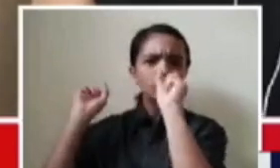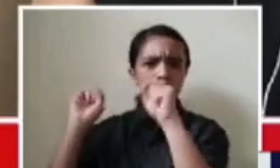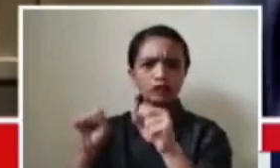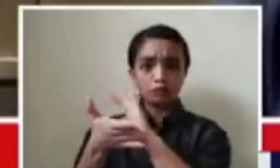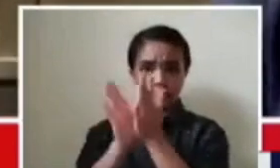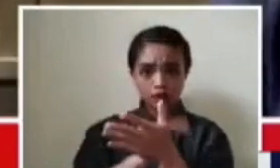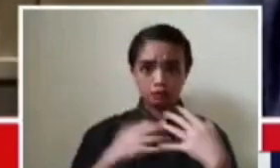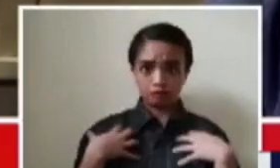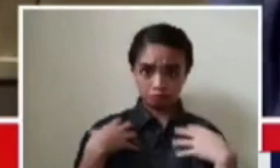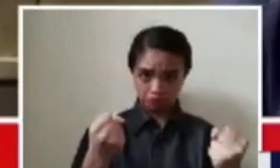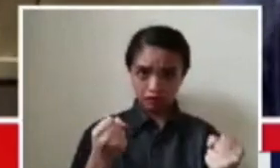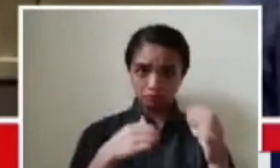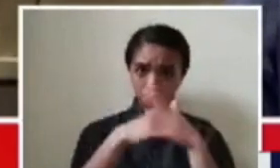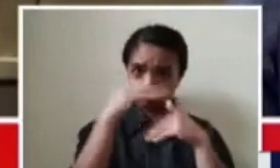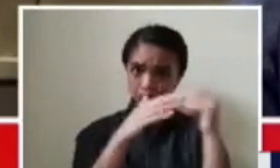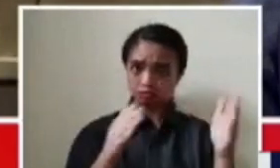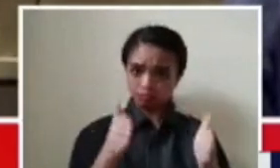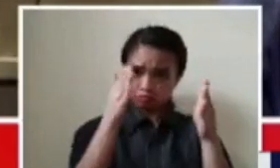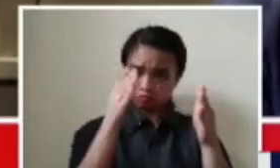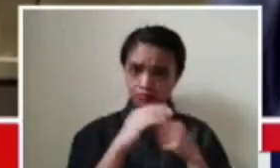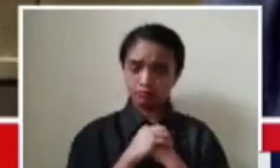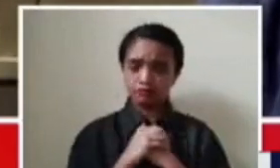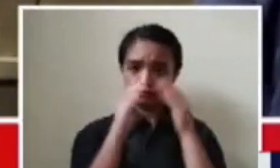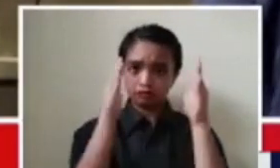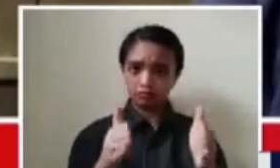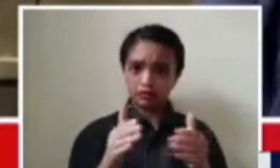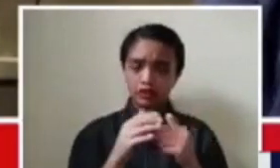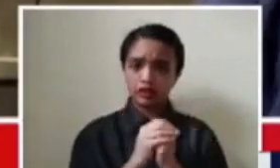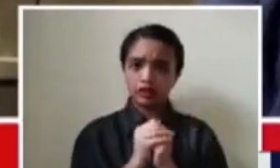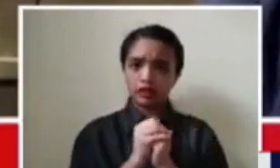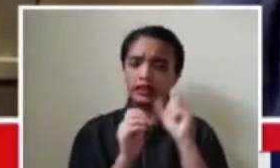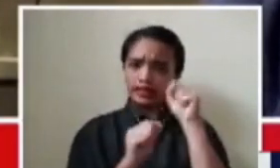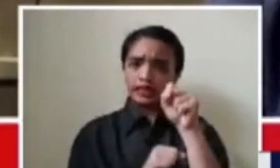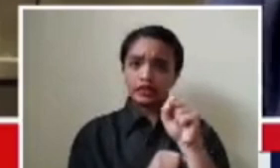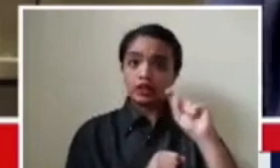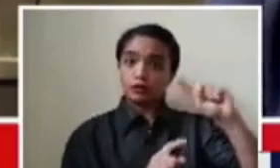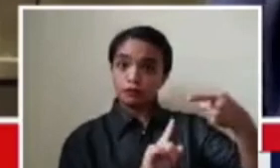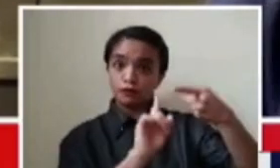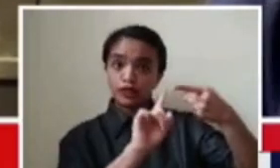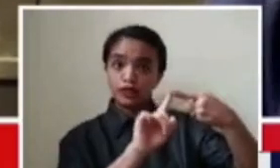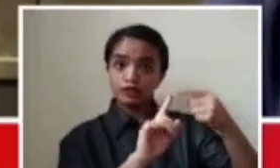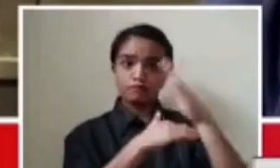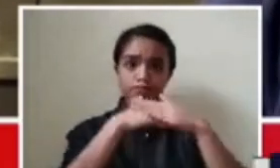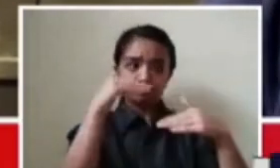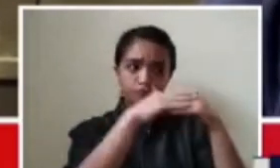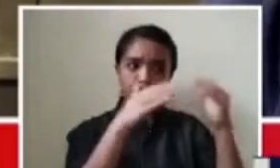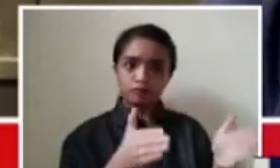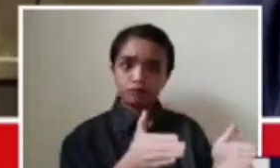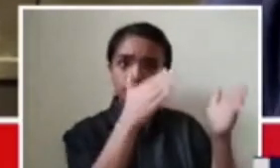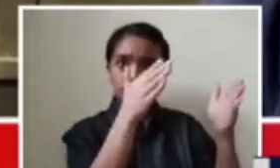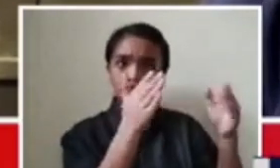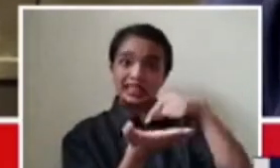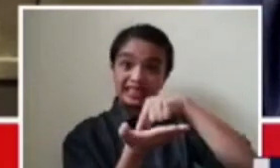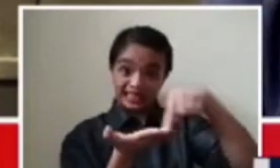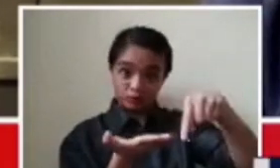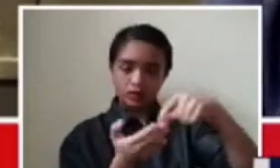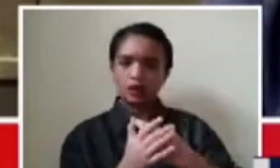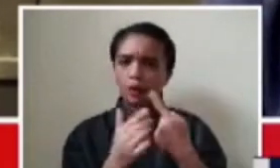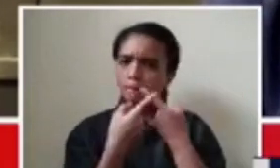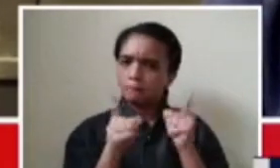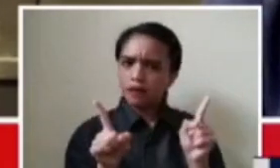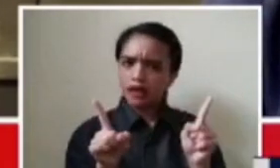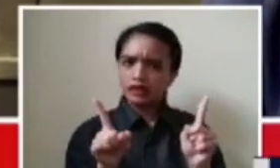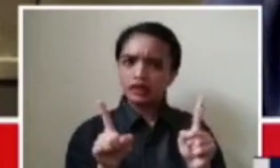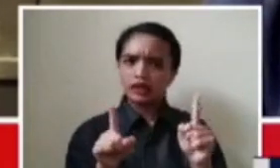Well, syempre may konting effect dahil obviously hindi kami makakatrabaho pero hindi naman na konti lang